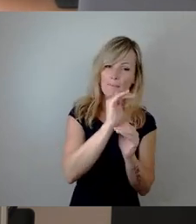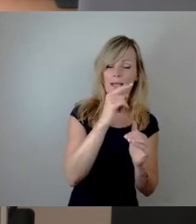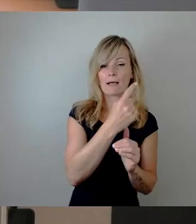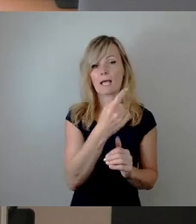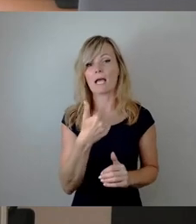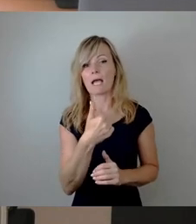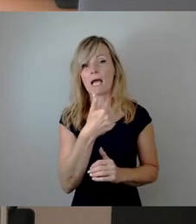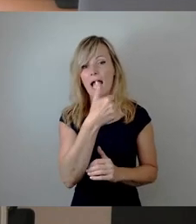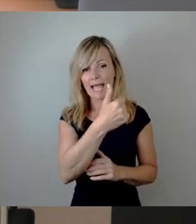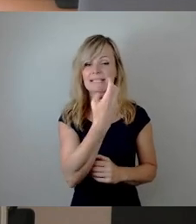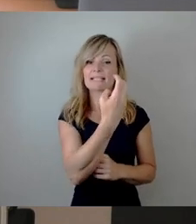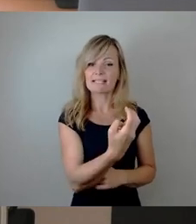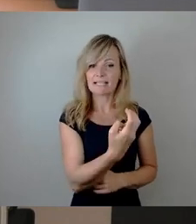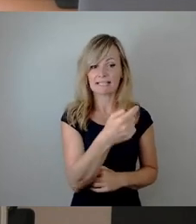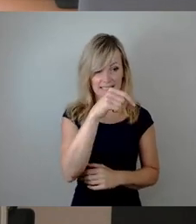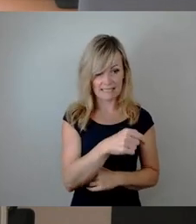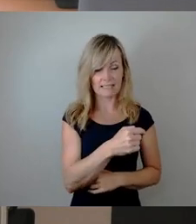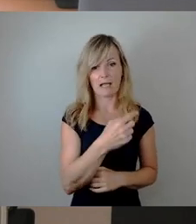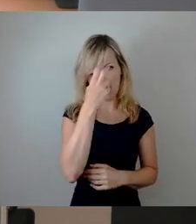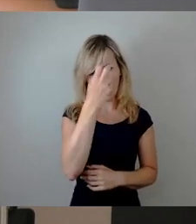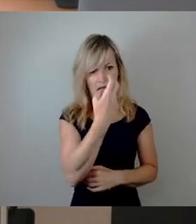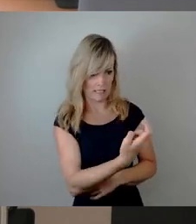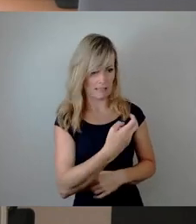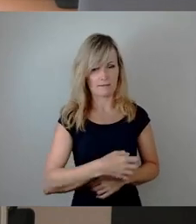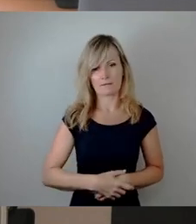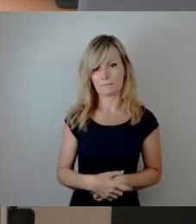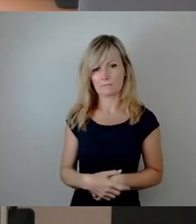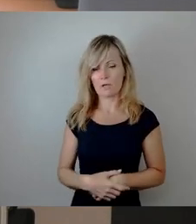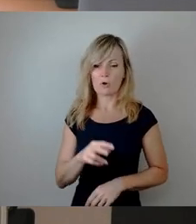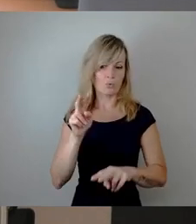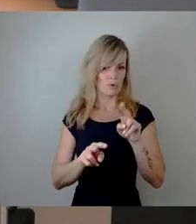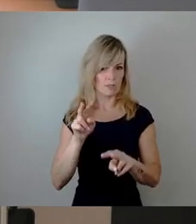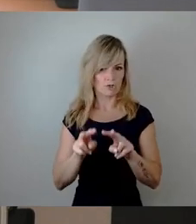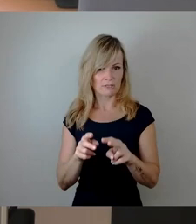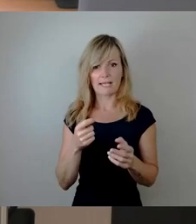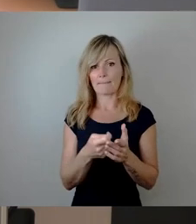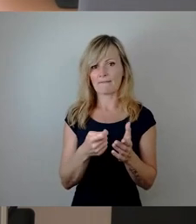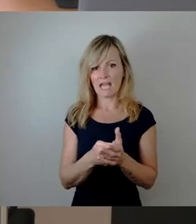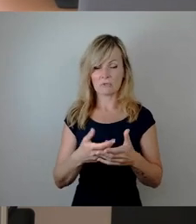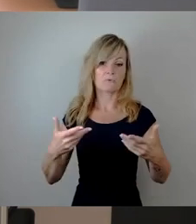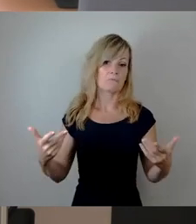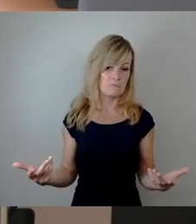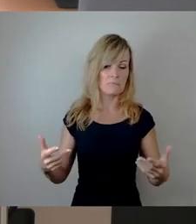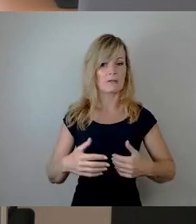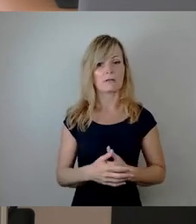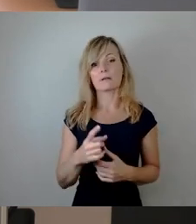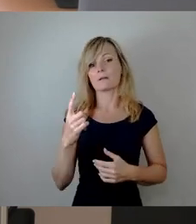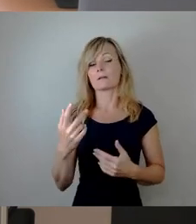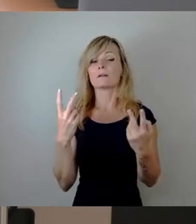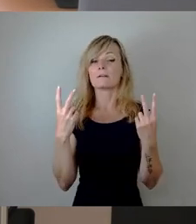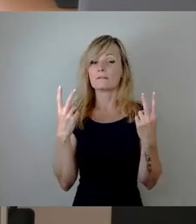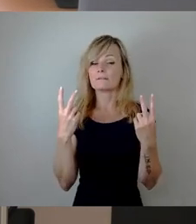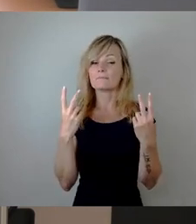Sitz hier im Rat. Das kann man unterschiedlich bewerten. Das Entscheidende ist, wir haben hier ein entsprechendes